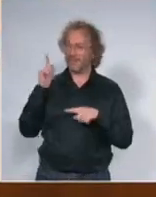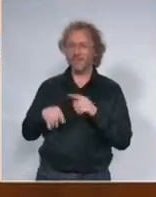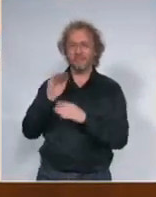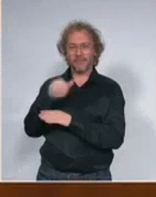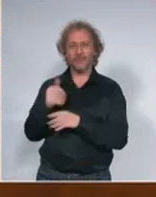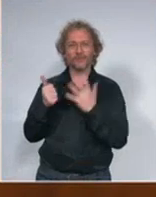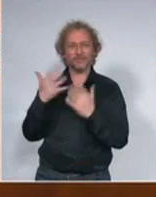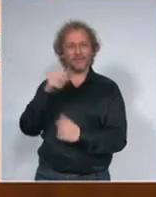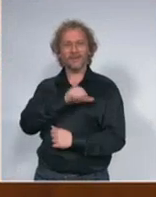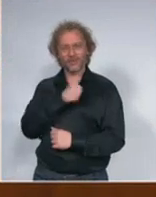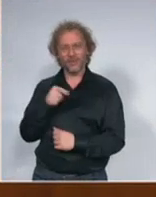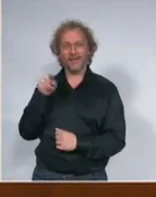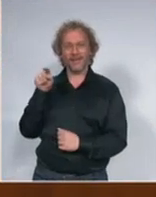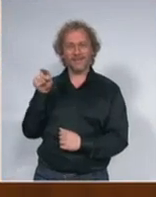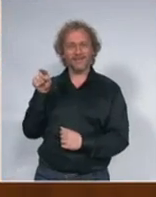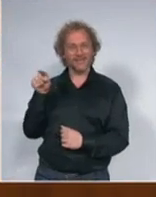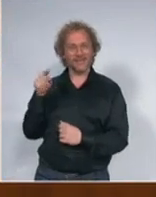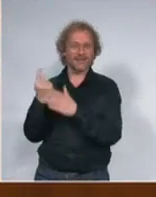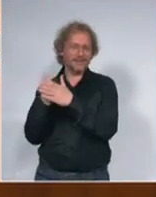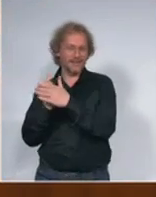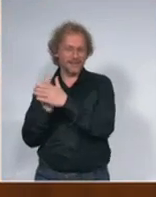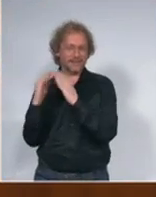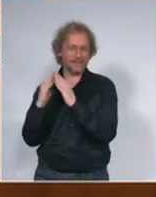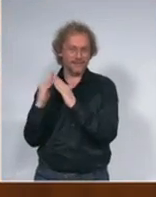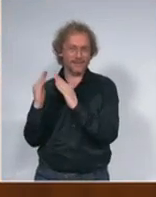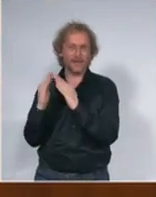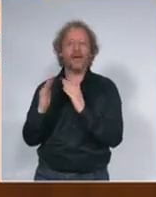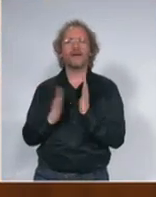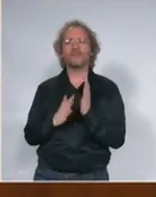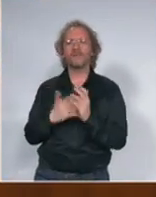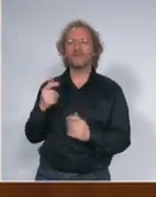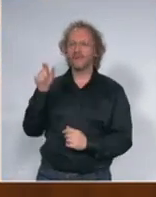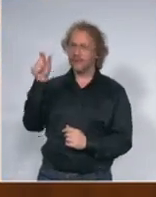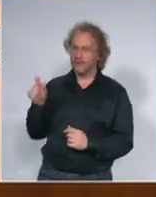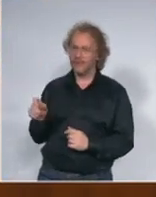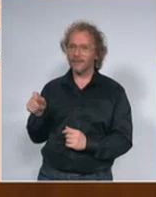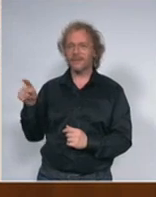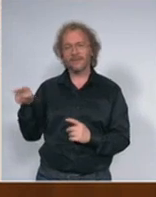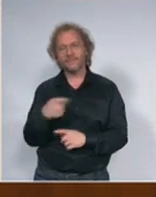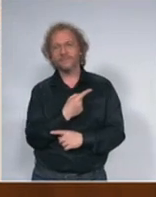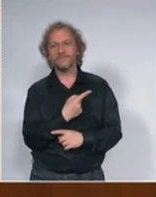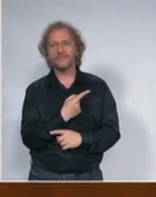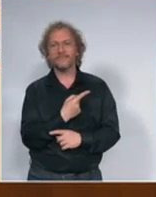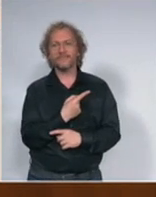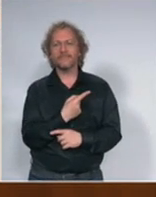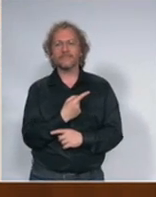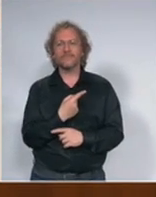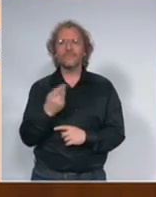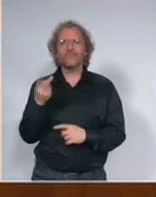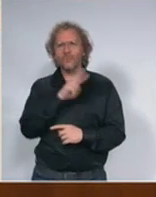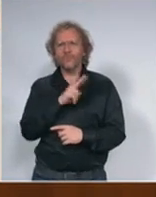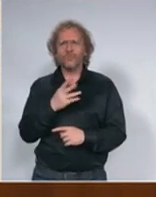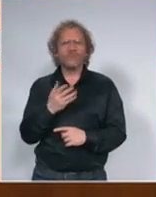da napuštaju svoje domove kako će oni kojima je to potrebno ići na dijalizu primati hemoterapiju i